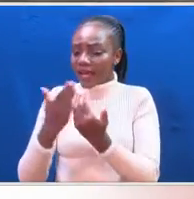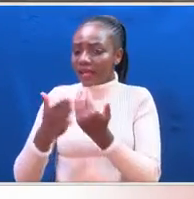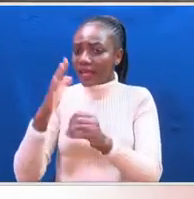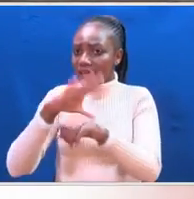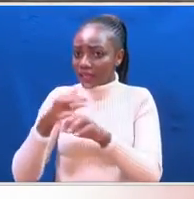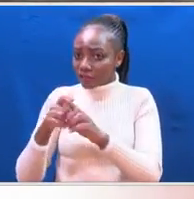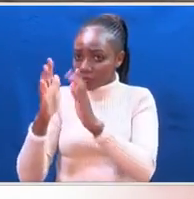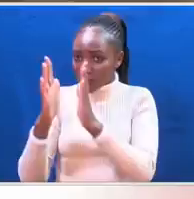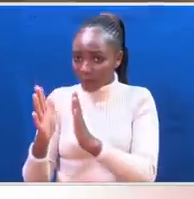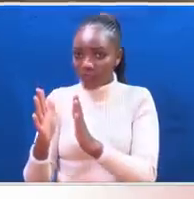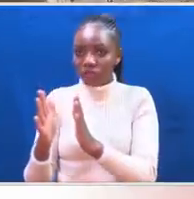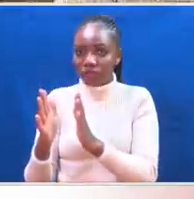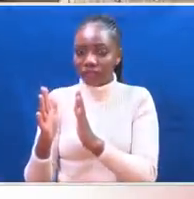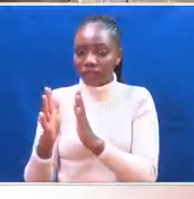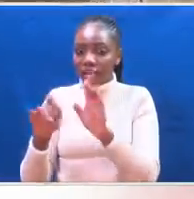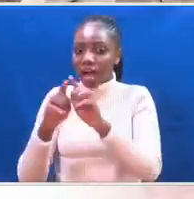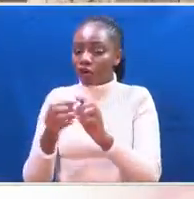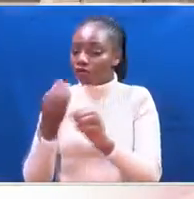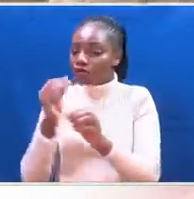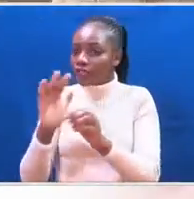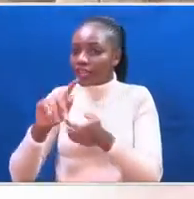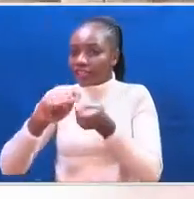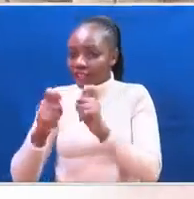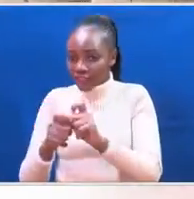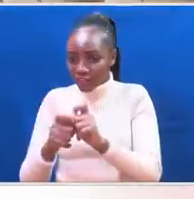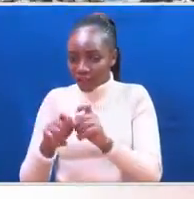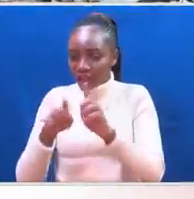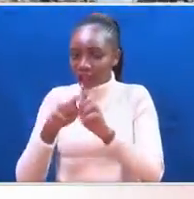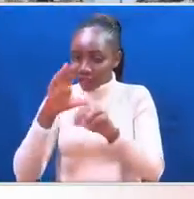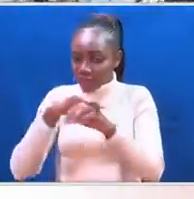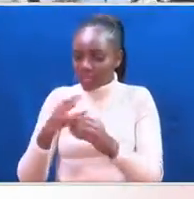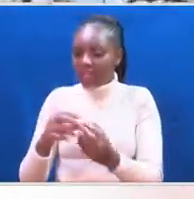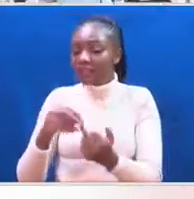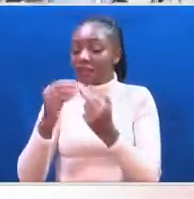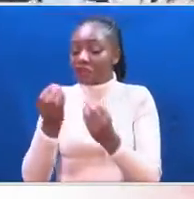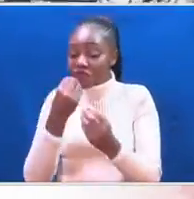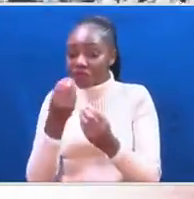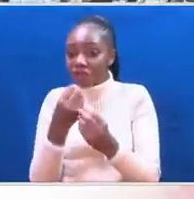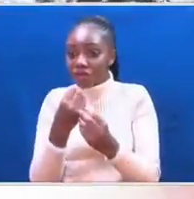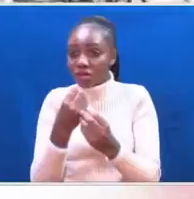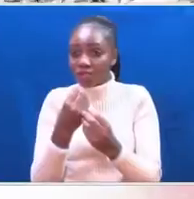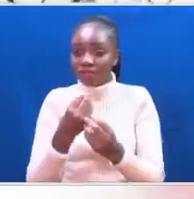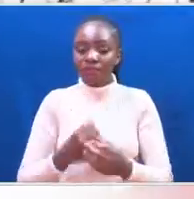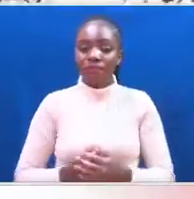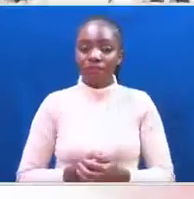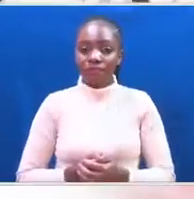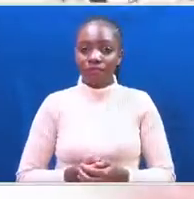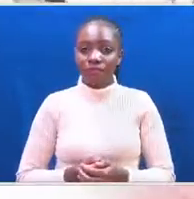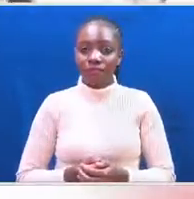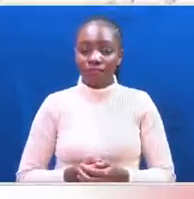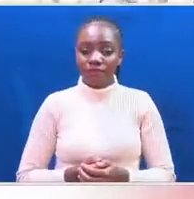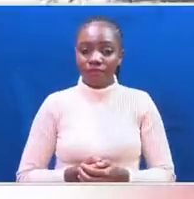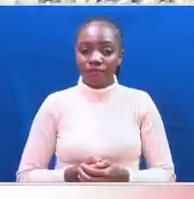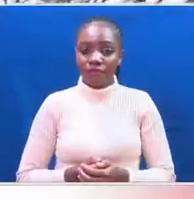being. His diet had to change to specialized foder. and food supplements before he could be released to his own